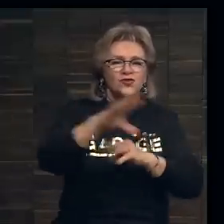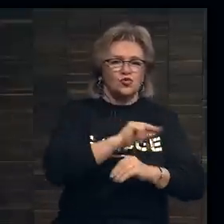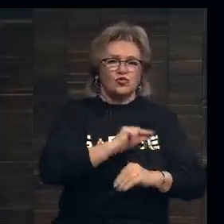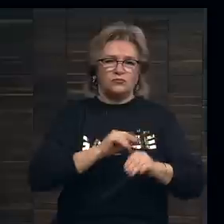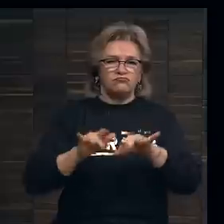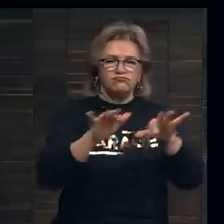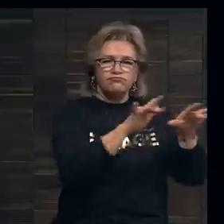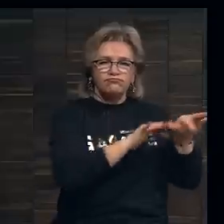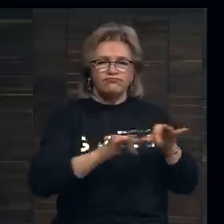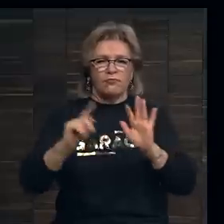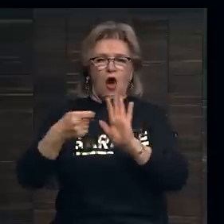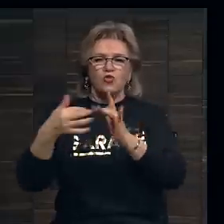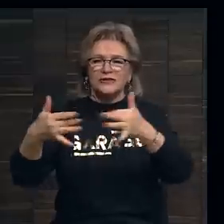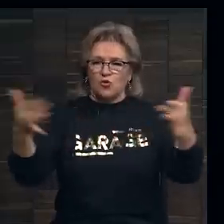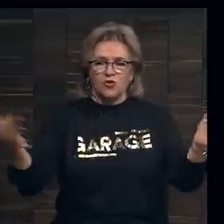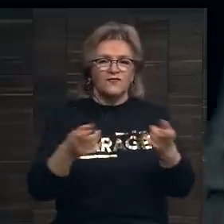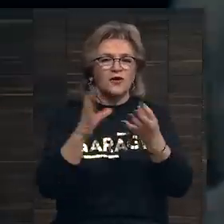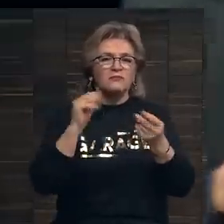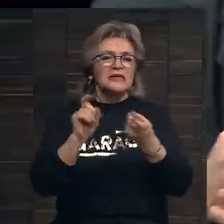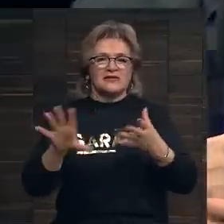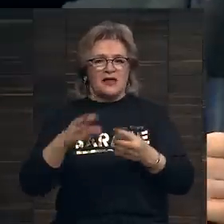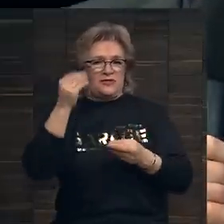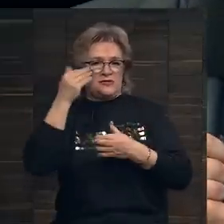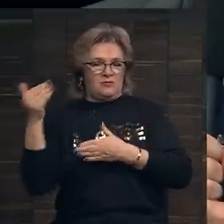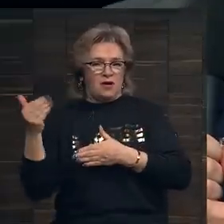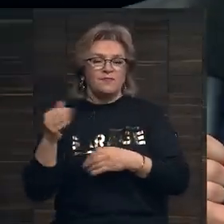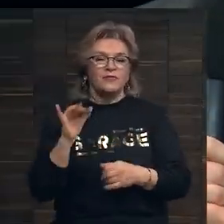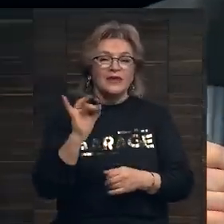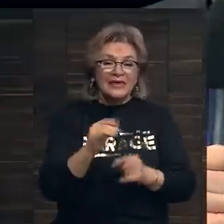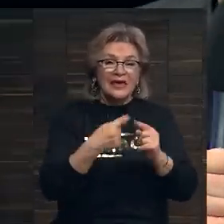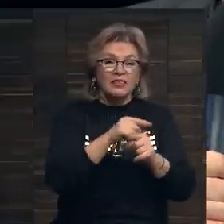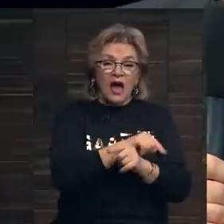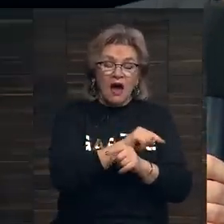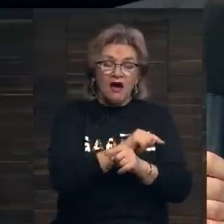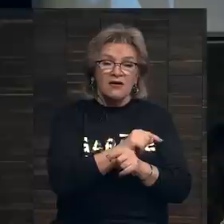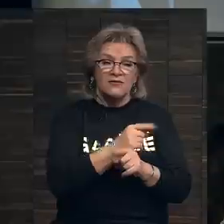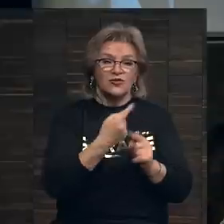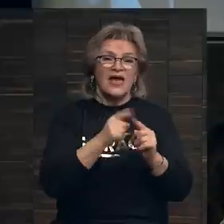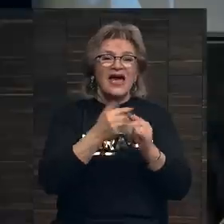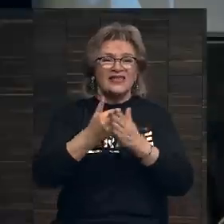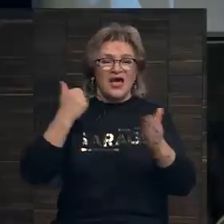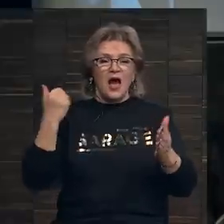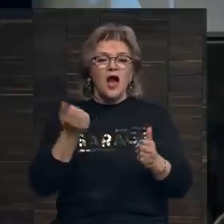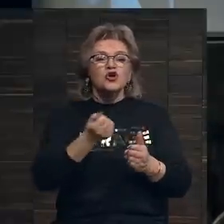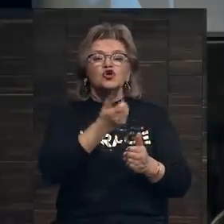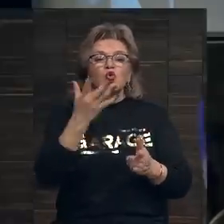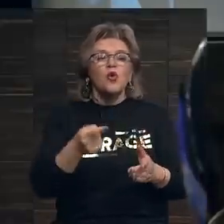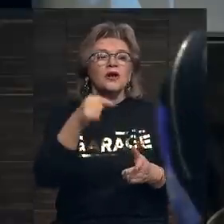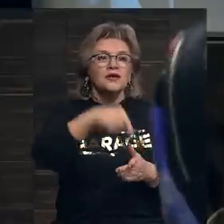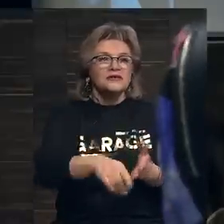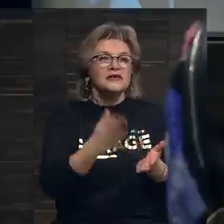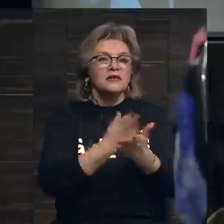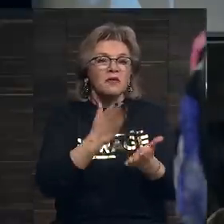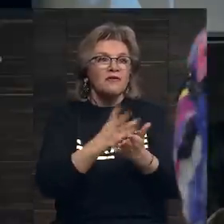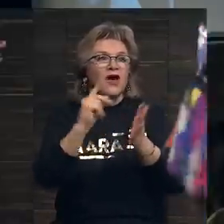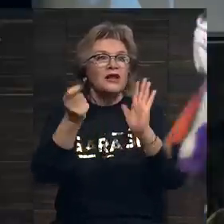аукционов с независимой точки зрения. На этом все с преамбулой. А сколько из вас здесь побывали вообще